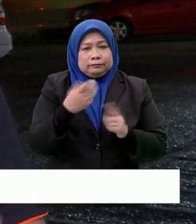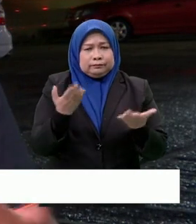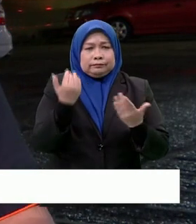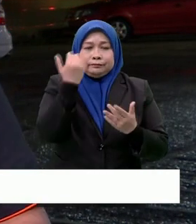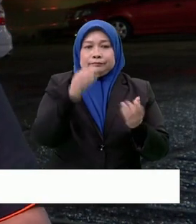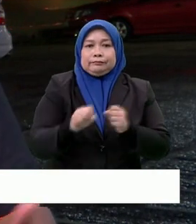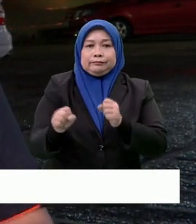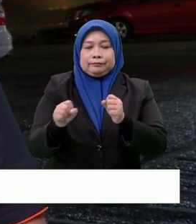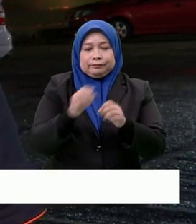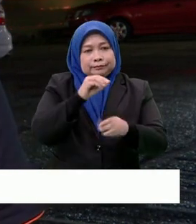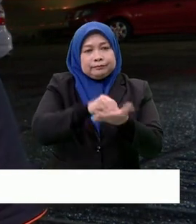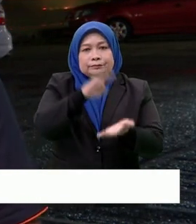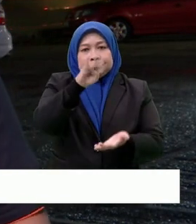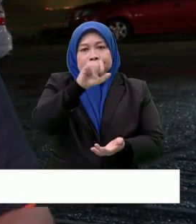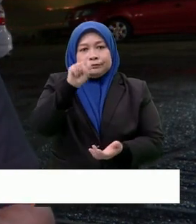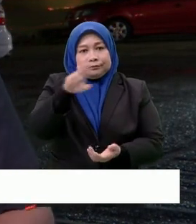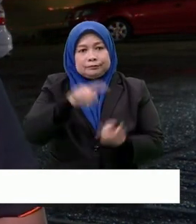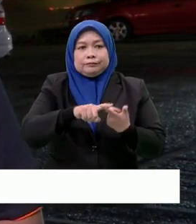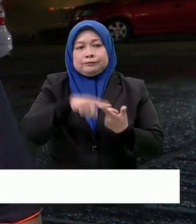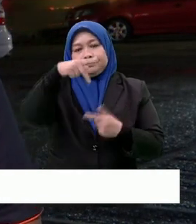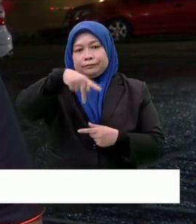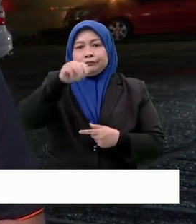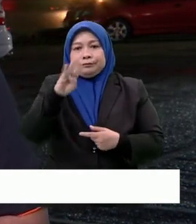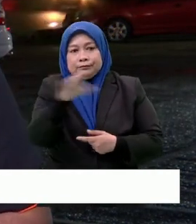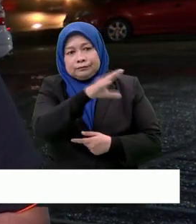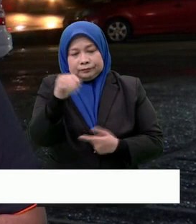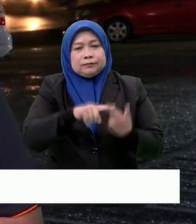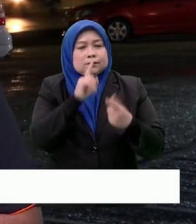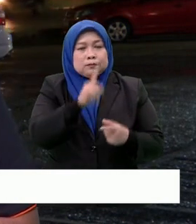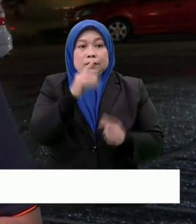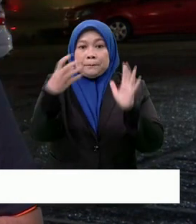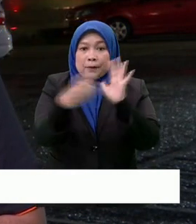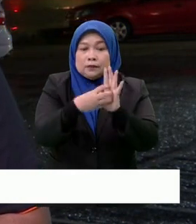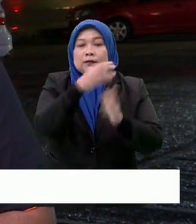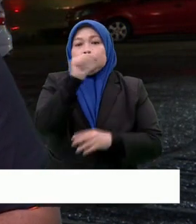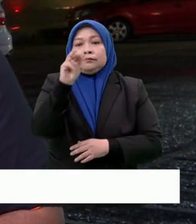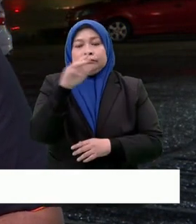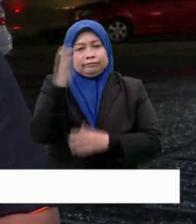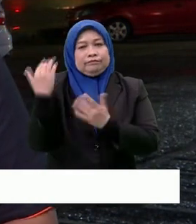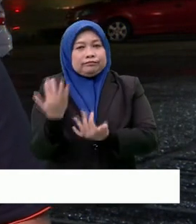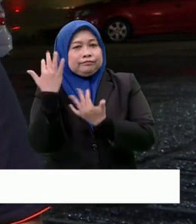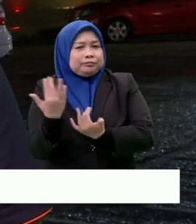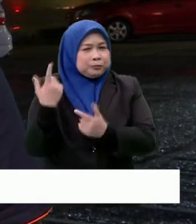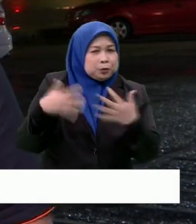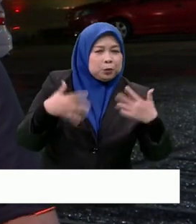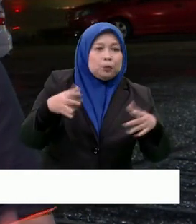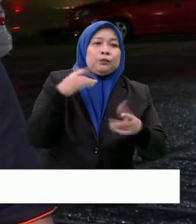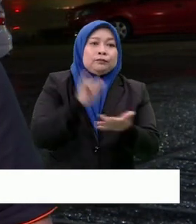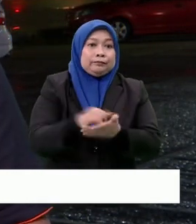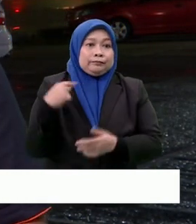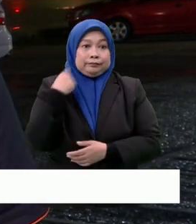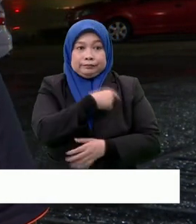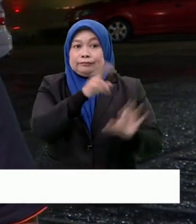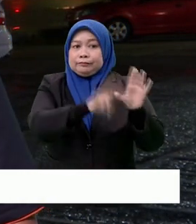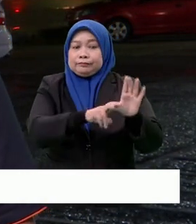Bagan Serai, Parit Bulta, Bukit Gantan dan sebagainya jadi sudah pasti pertemuan amanah dan PAS ini adalah pertemuan yang dinanti-nantikan. Kemudian kita ada